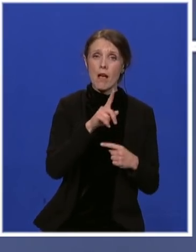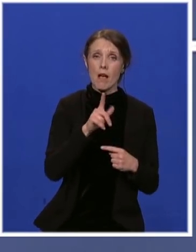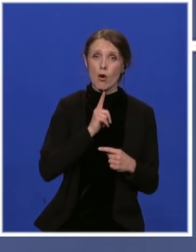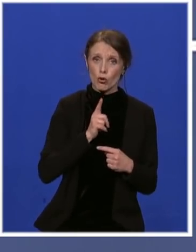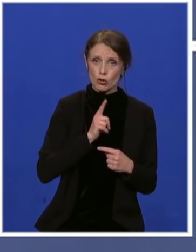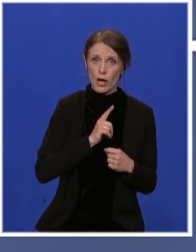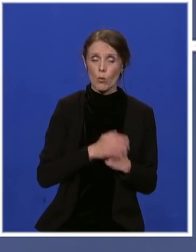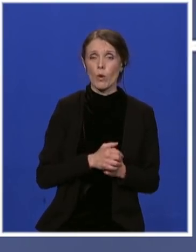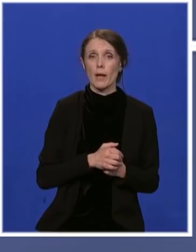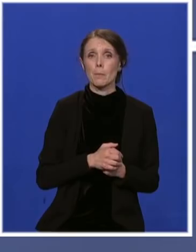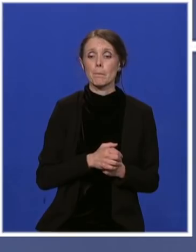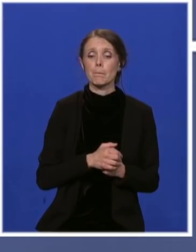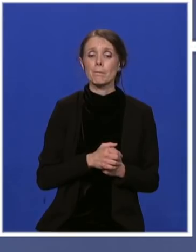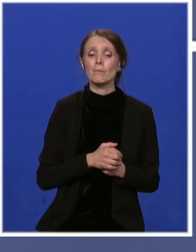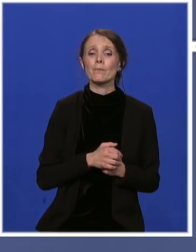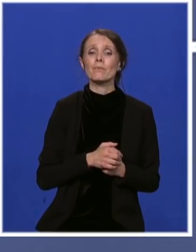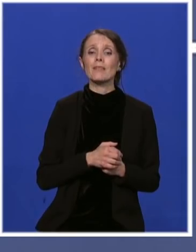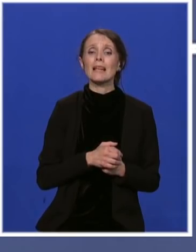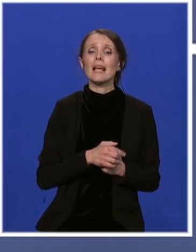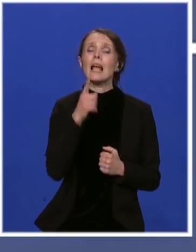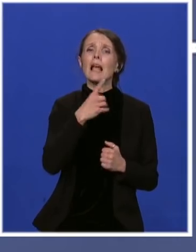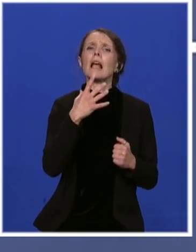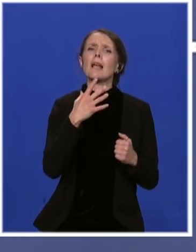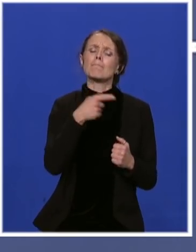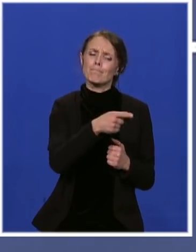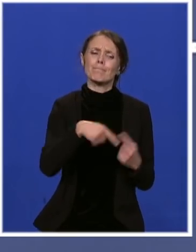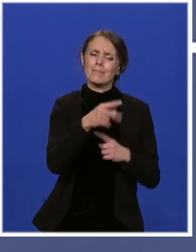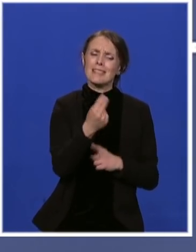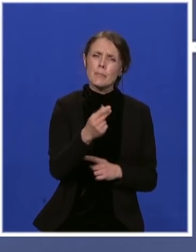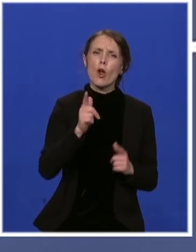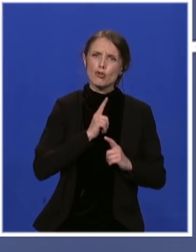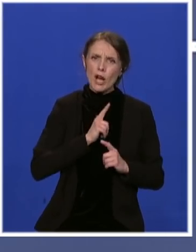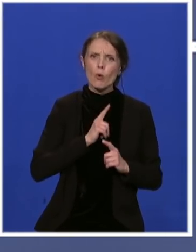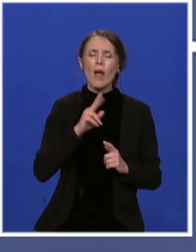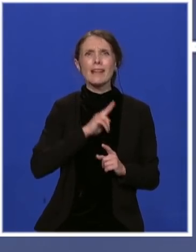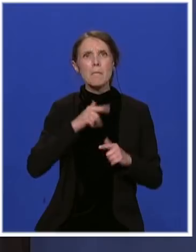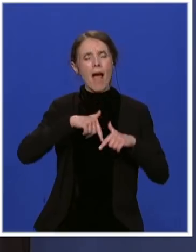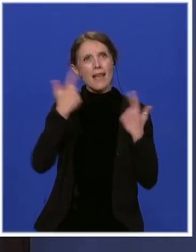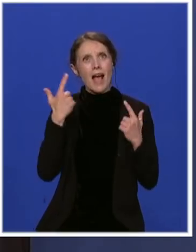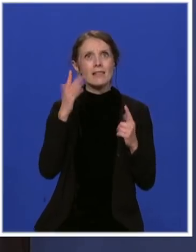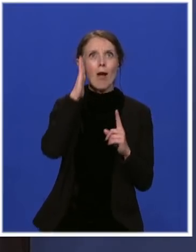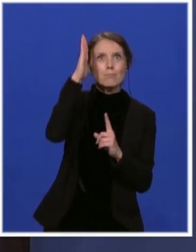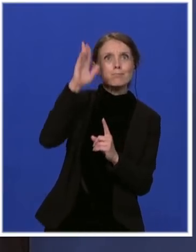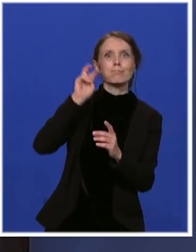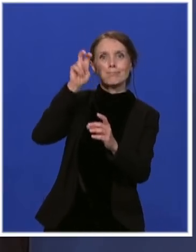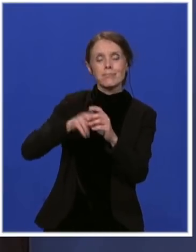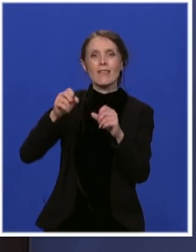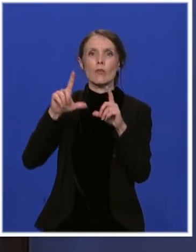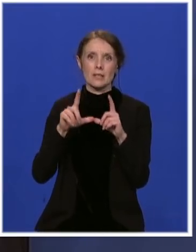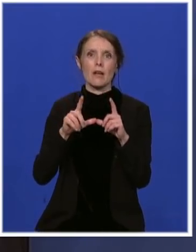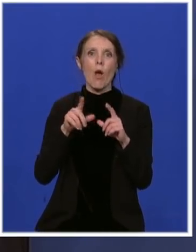da dobije ne jasnu perspektivu samo, već da se govori i o članstvu Srbiji u Evropskoj uniji.